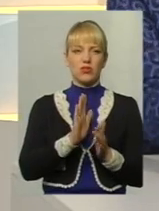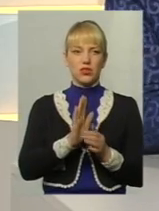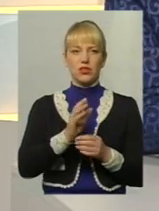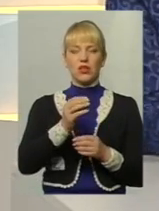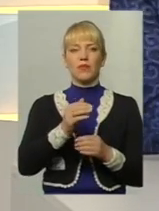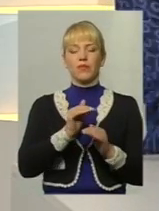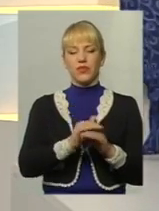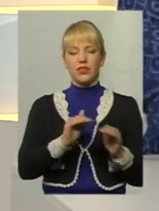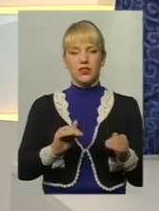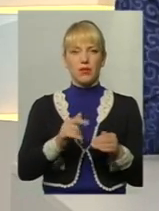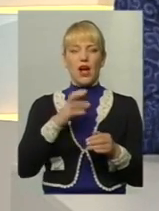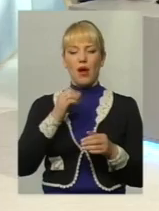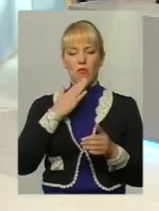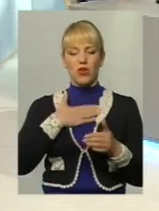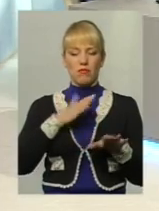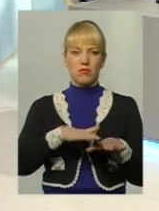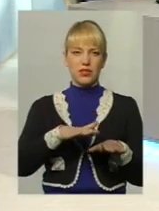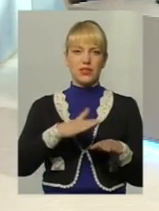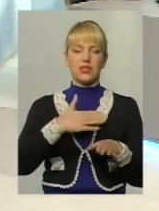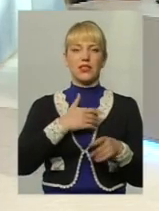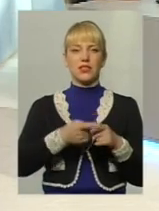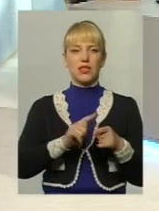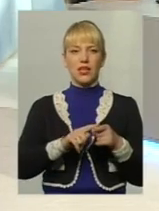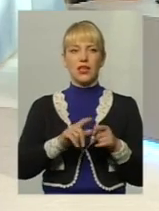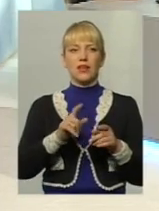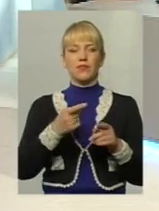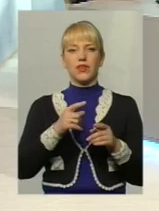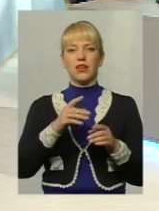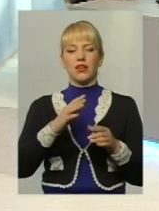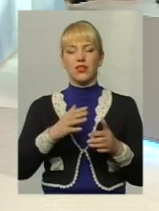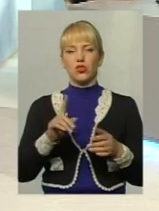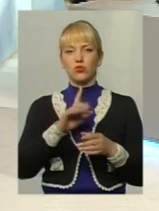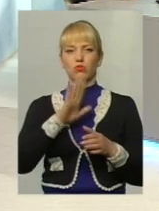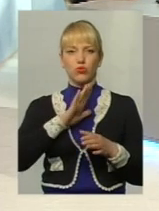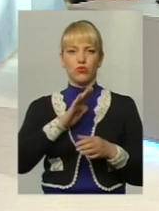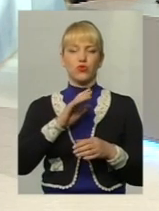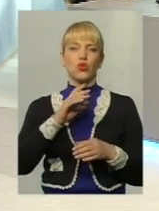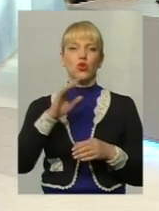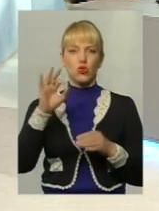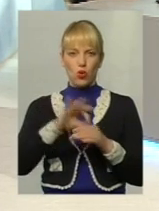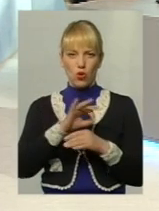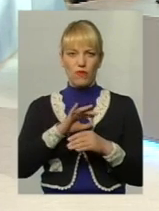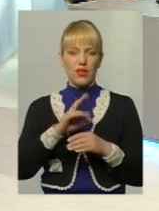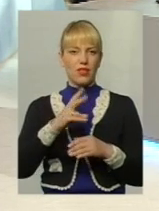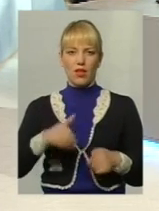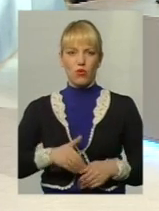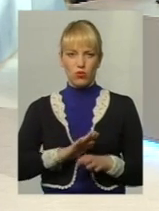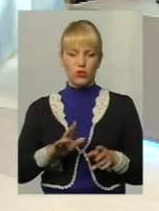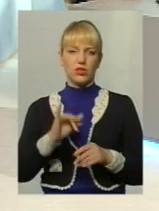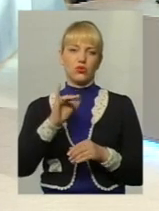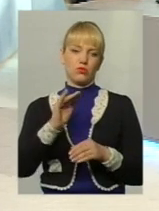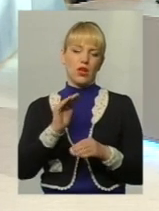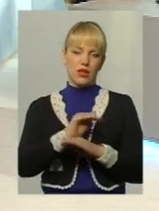моє місце, моє призначення – це ситий чоловік, доглянуті діти, а й принаймні цікавитись,